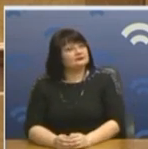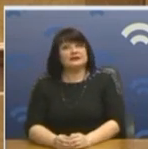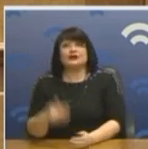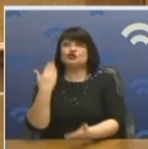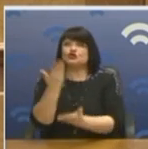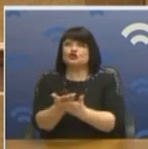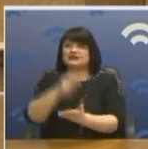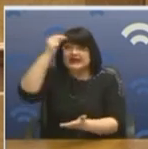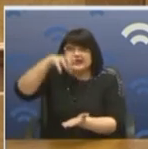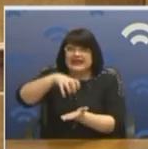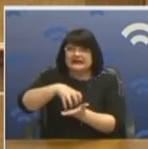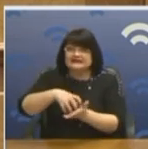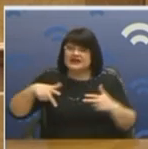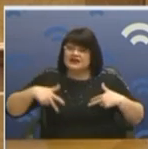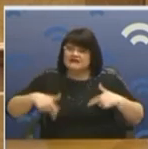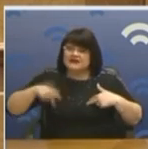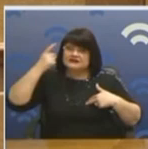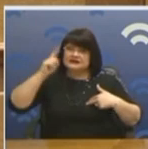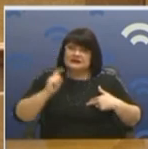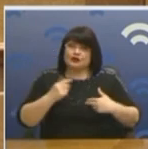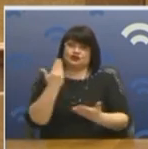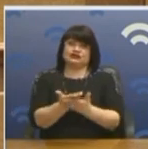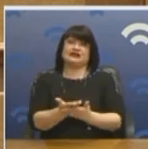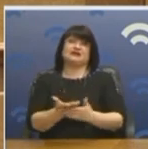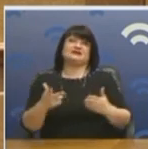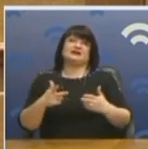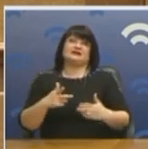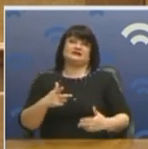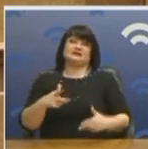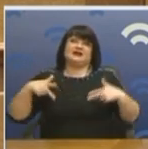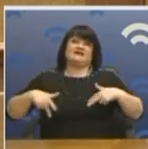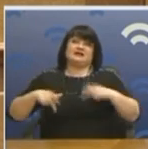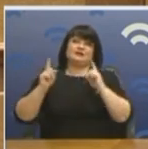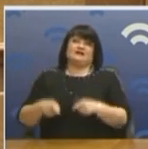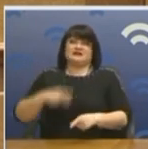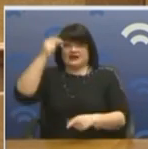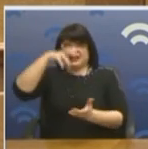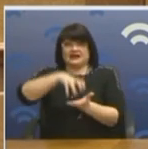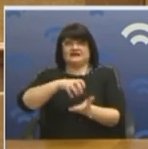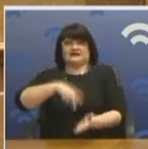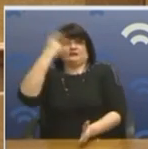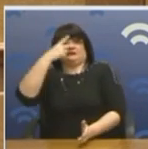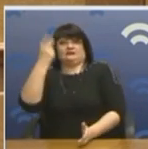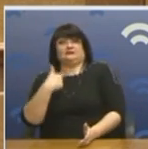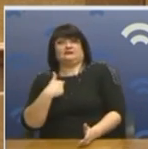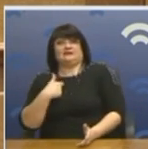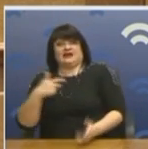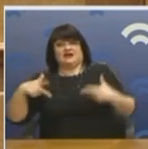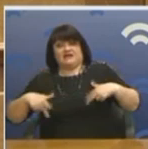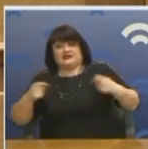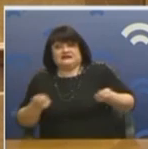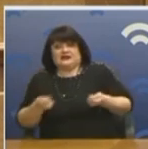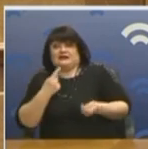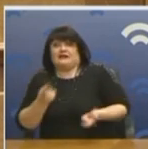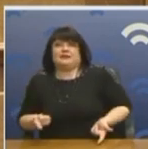Η κυβέρνηση δεν ξέρω τι θα κάνει. Κύριε Λοβέρδο, η κυβέρνηση θα κάνει. Εξημασία και η Εκκλησία μπορεί να κάνει θέλη. Θα πω όμως κάτι άλλο, κύριε Λοβέρδο.